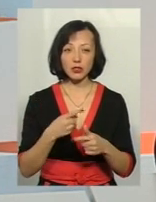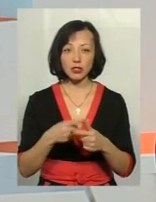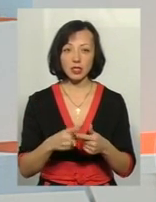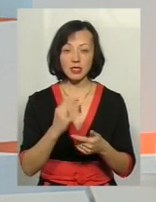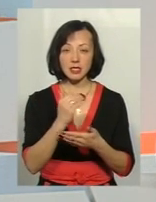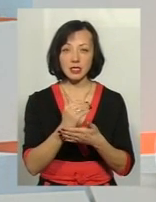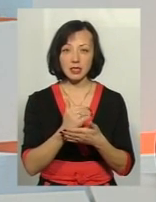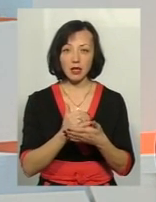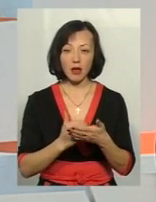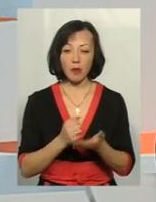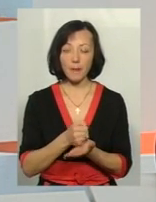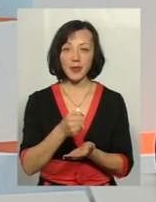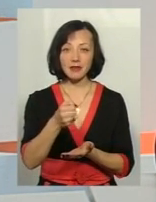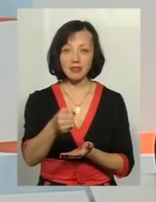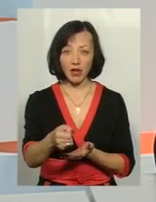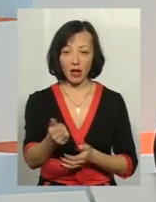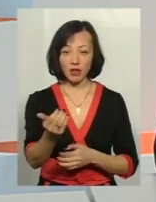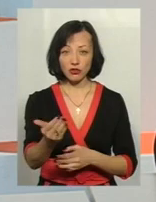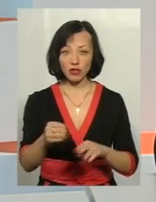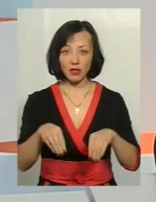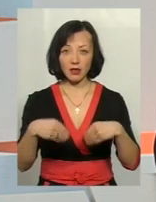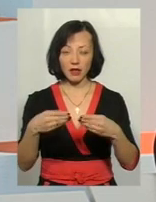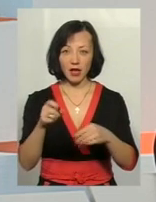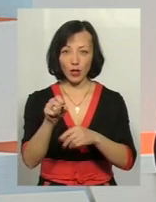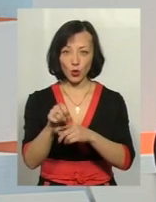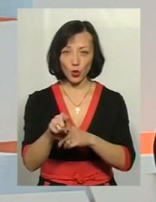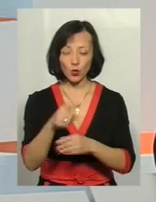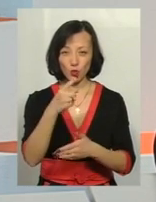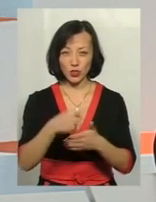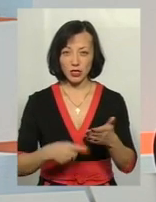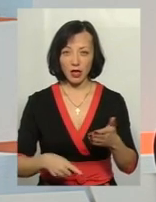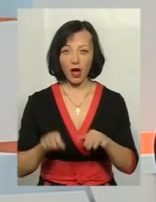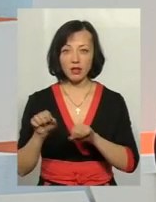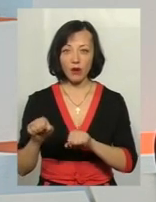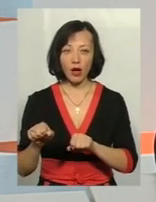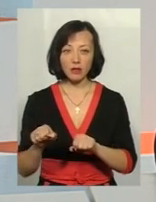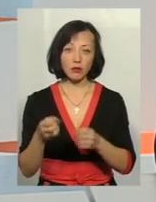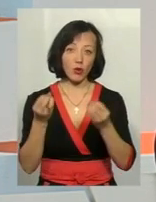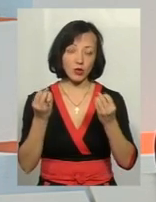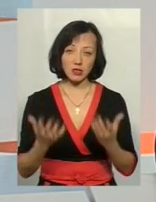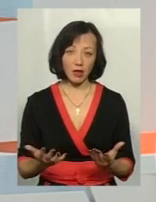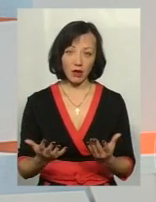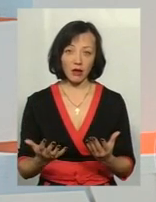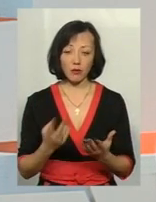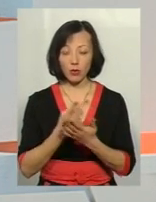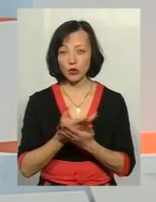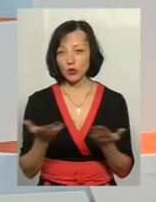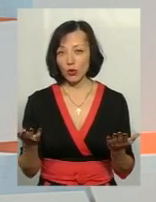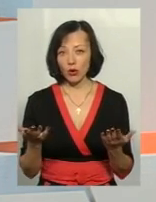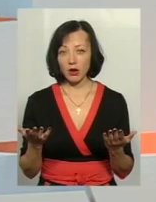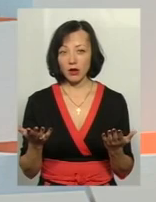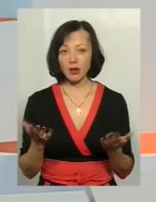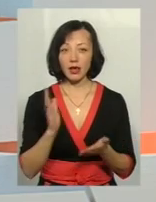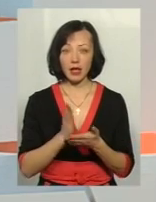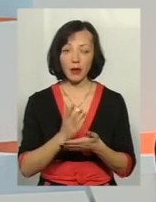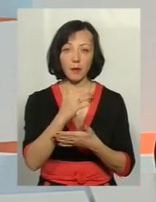система призначення чи надання доручення адвокатам, вона абсолютно проста, абсолютно прозора, тобто